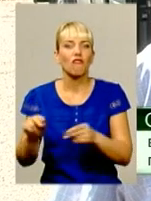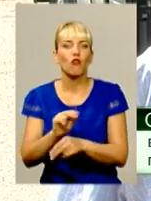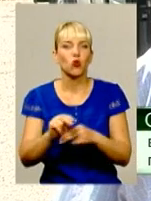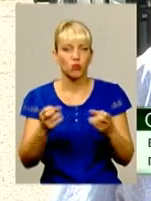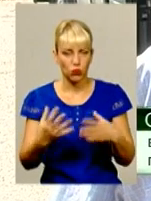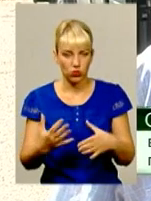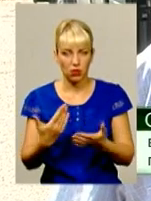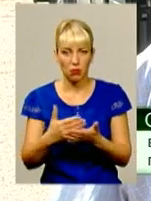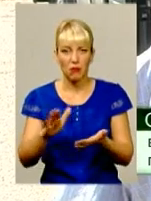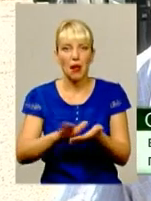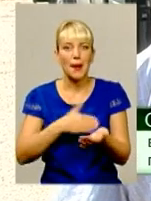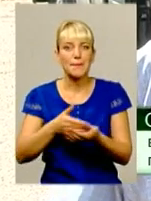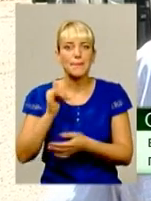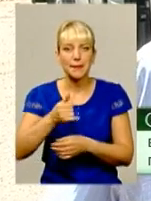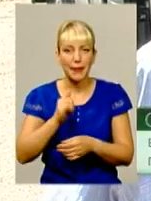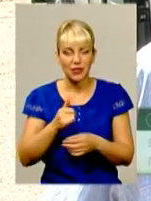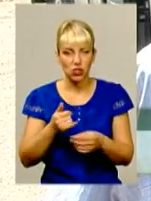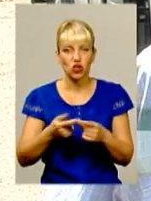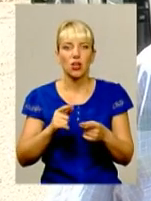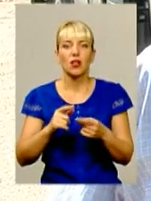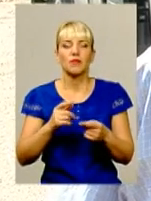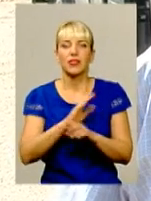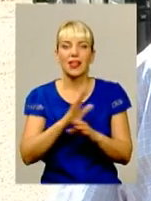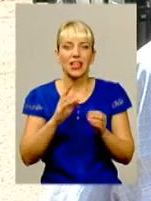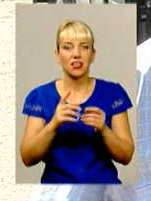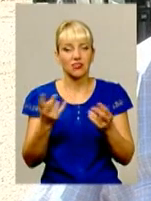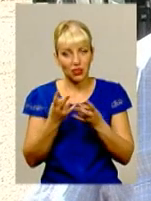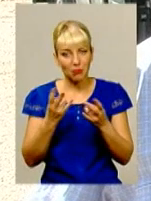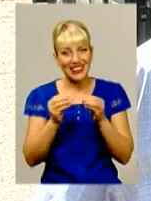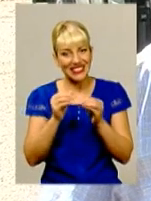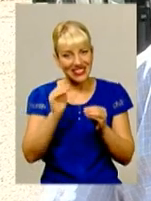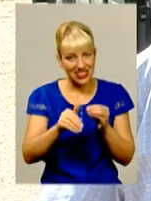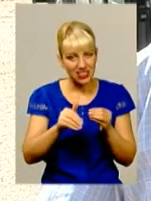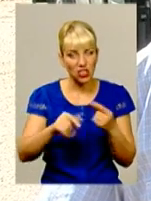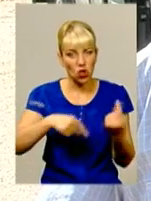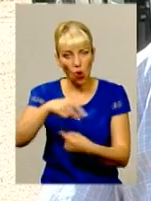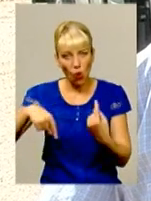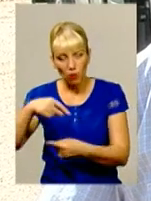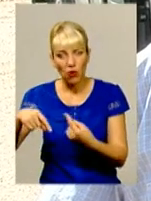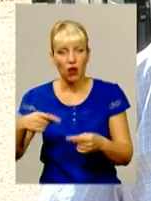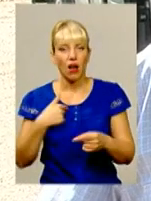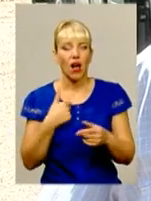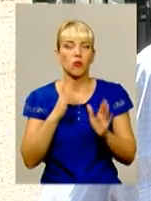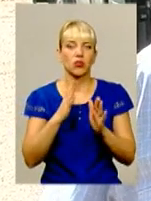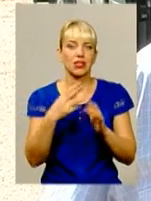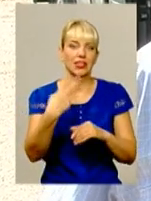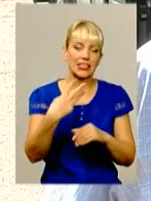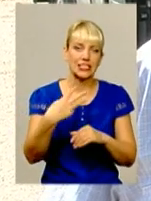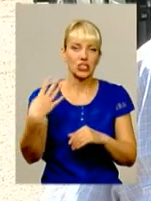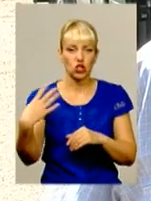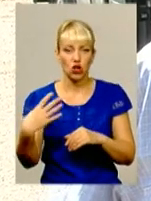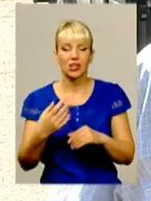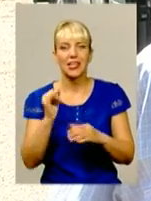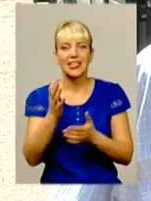через 10 тисяч кілометрів пробігу, а через 35-40 тисяч. Купляємо запчастини якісного виробника,